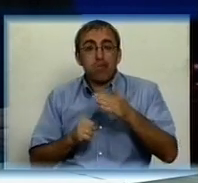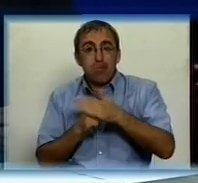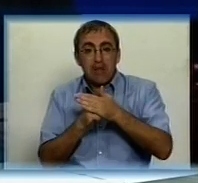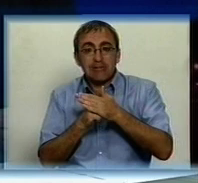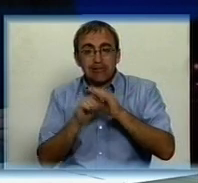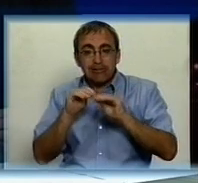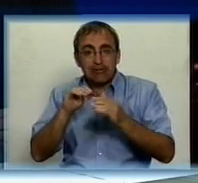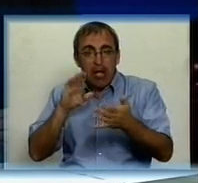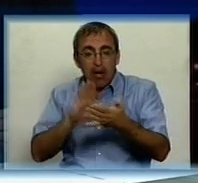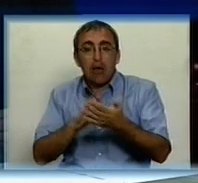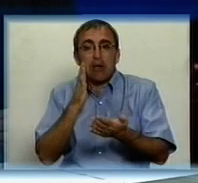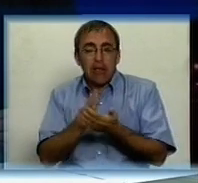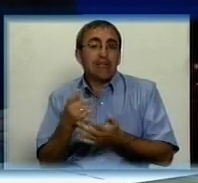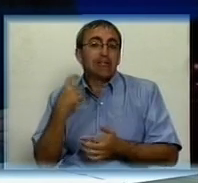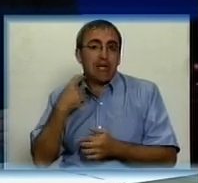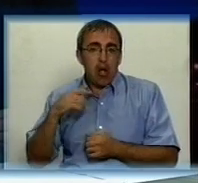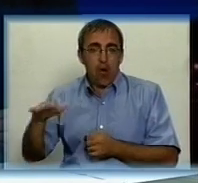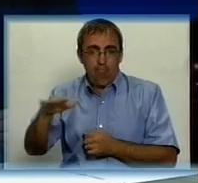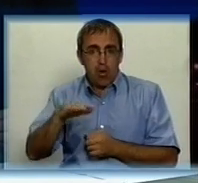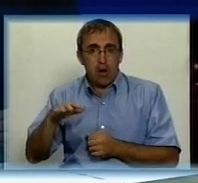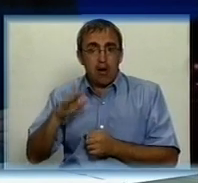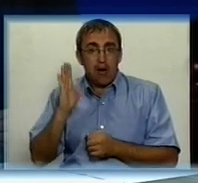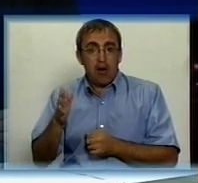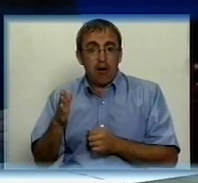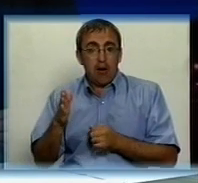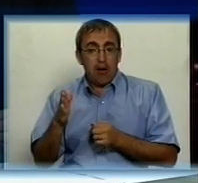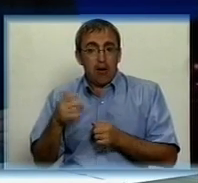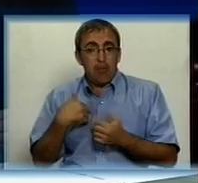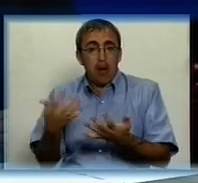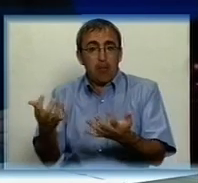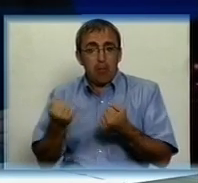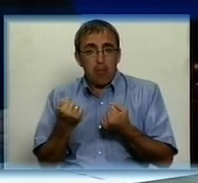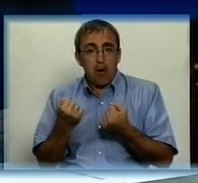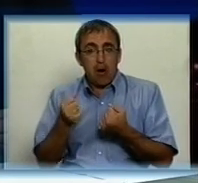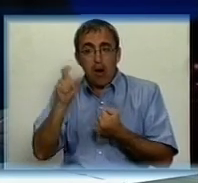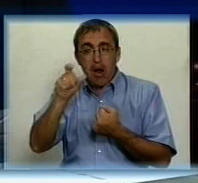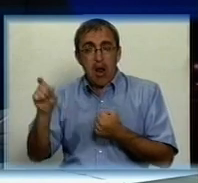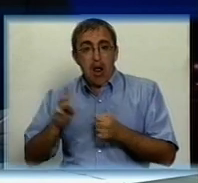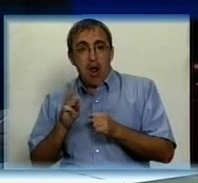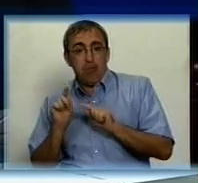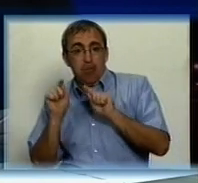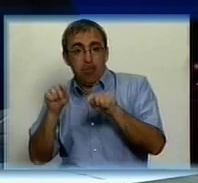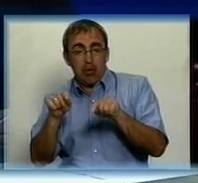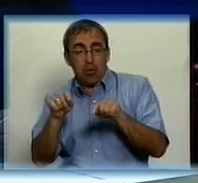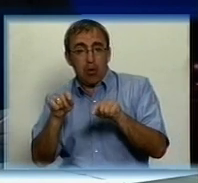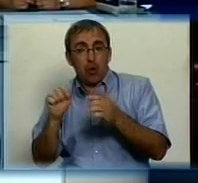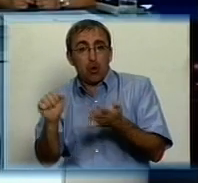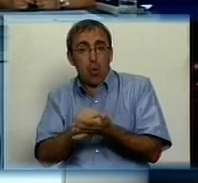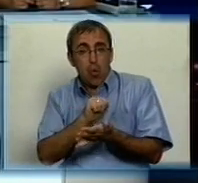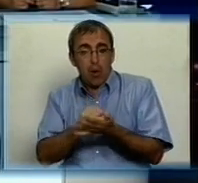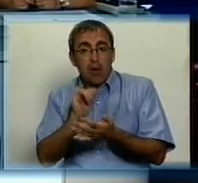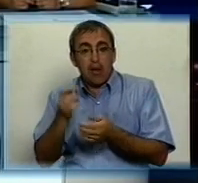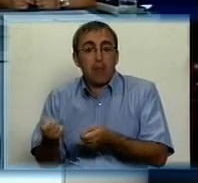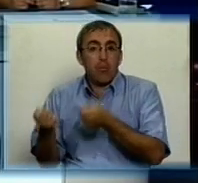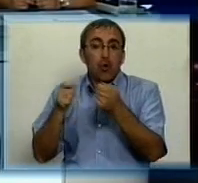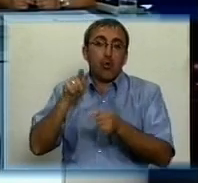Є такі у нас теж з Кіровограда, але хочу сказати, як правило, все-таки ми беремо документи і привозимо